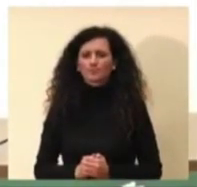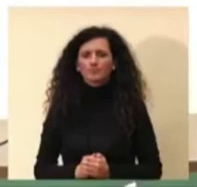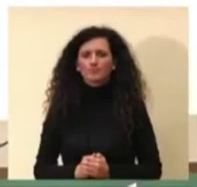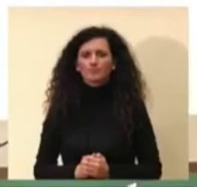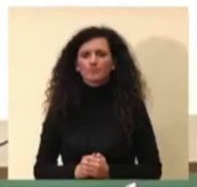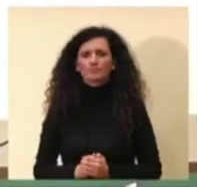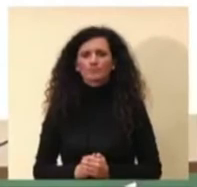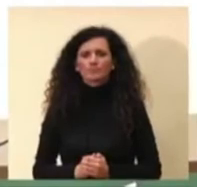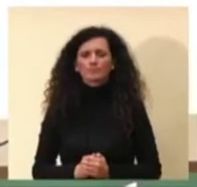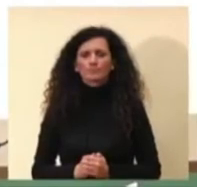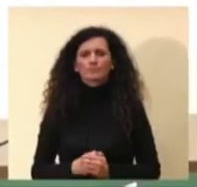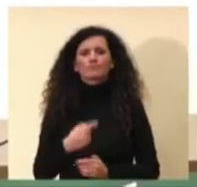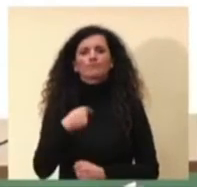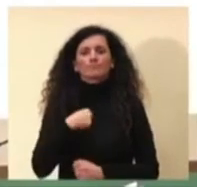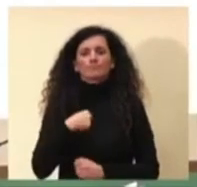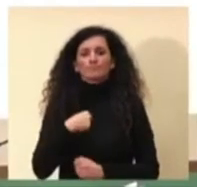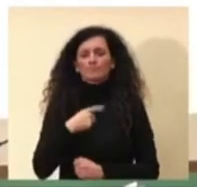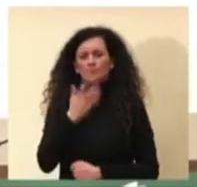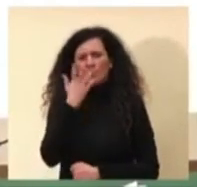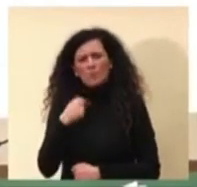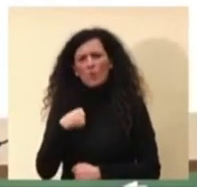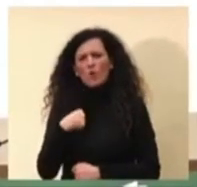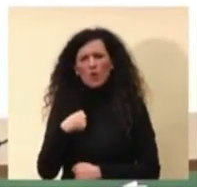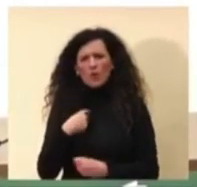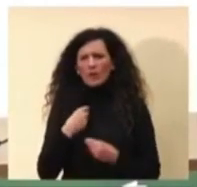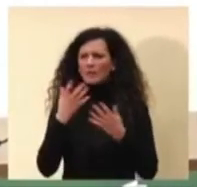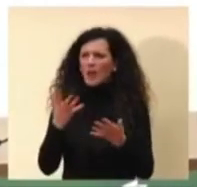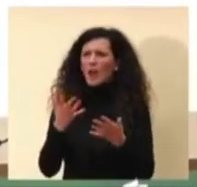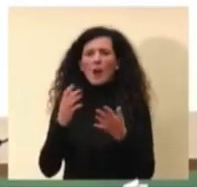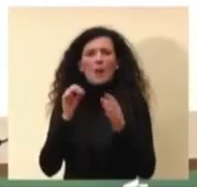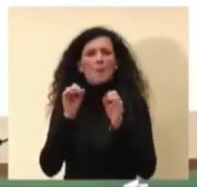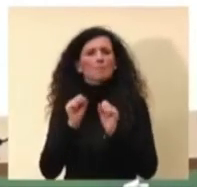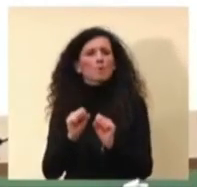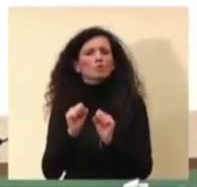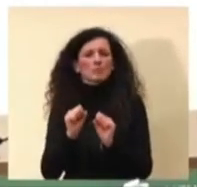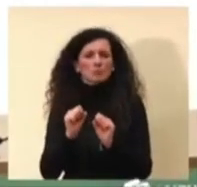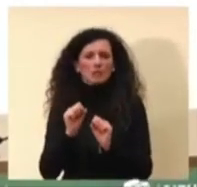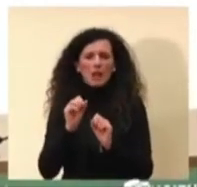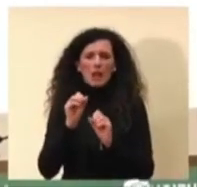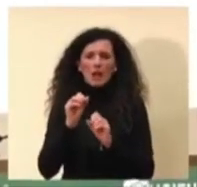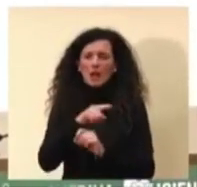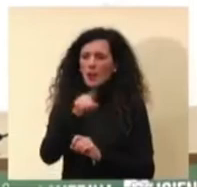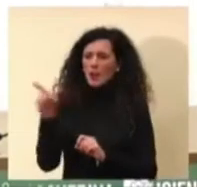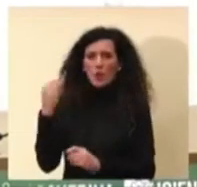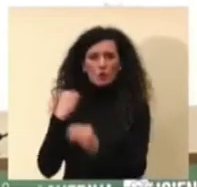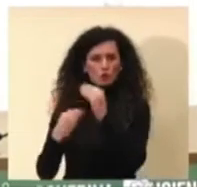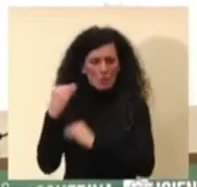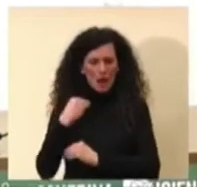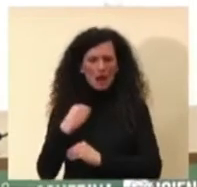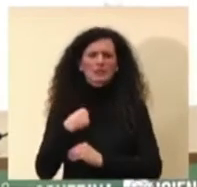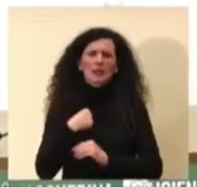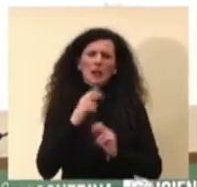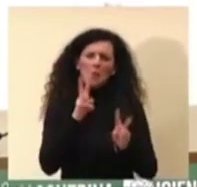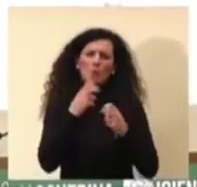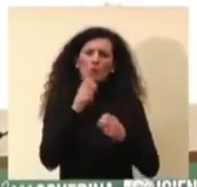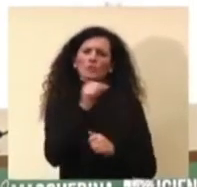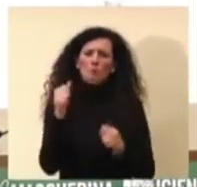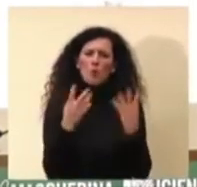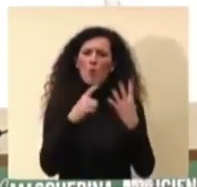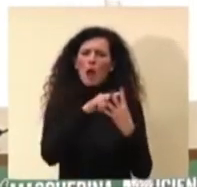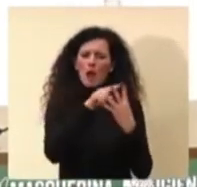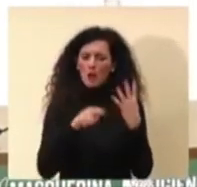limiterò a toccare nel mio intervento quattro aspetti. Il primo riguarda il discorso delle